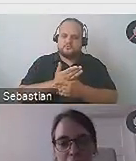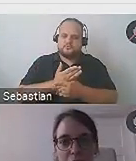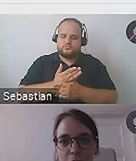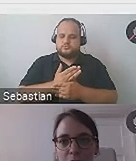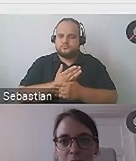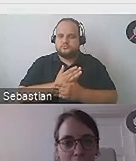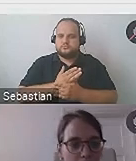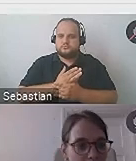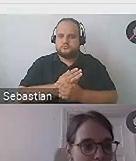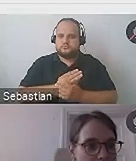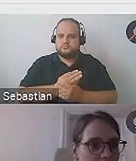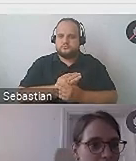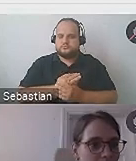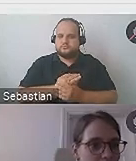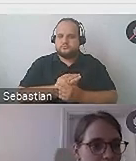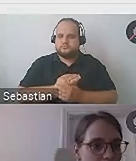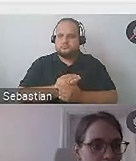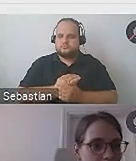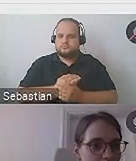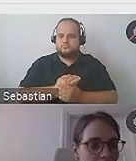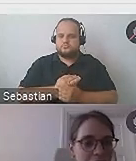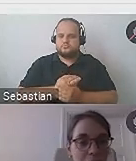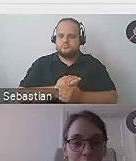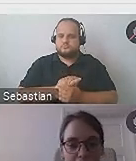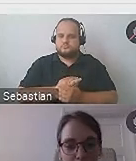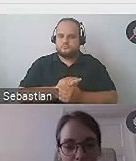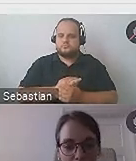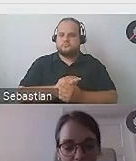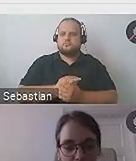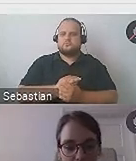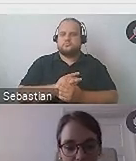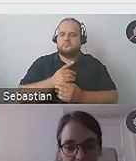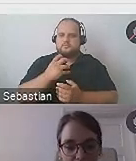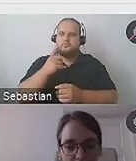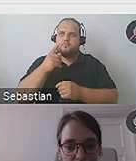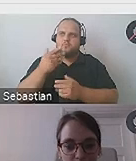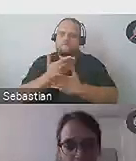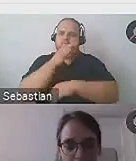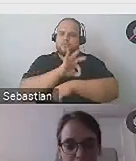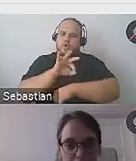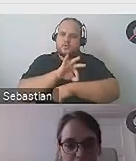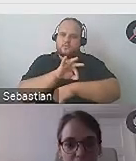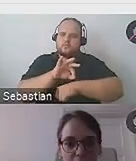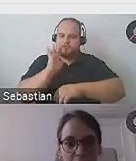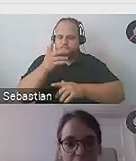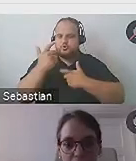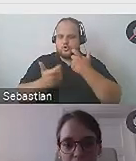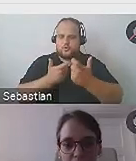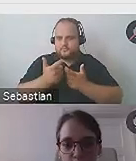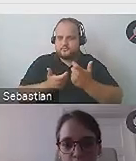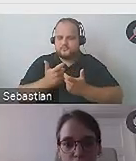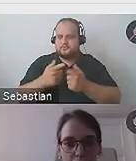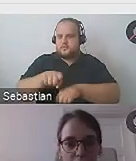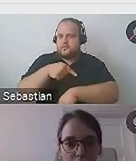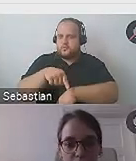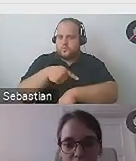zapowiedzieć pewien projekt, który będziemy realizować niedługo